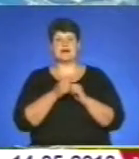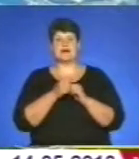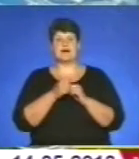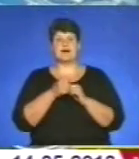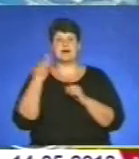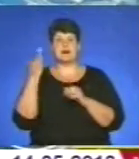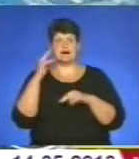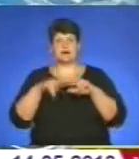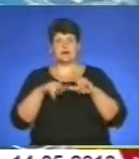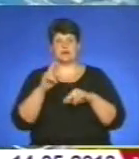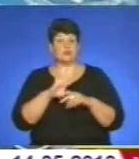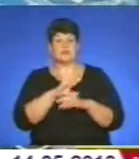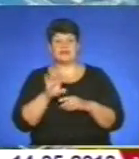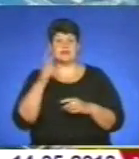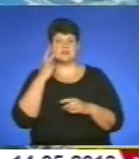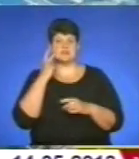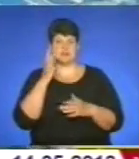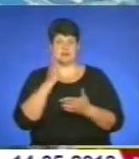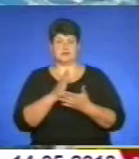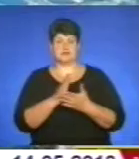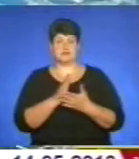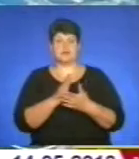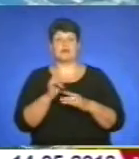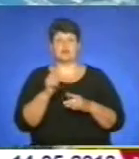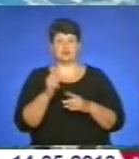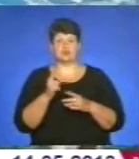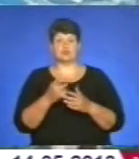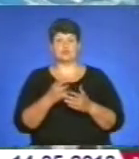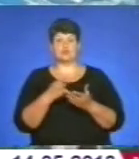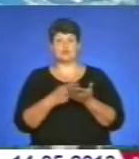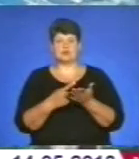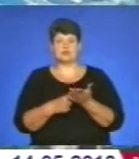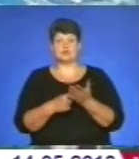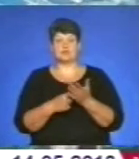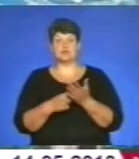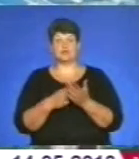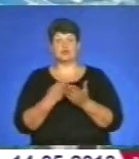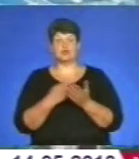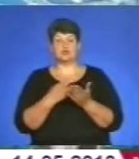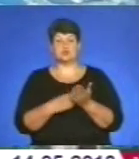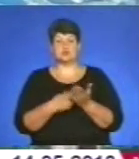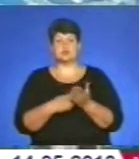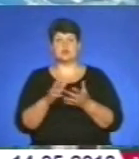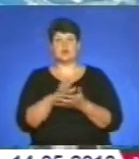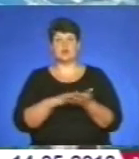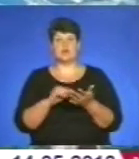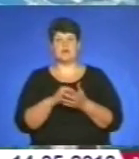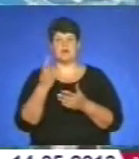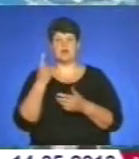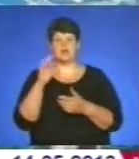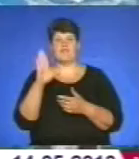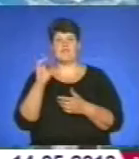вони такі в нас невічні. Чому і послужив доказ руйнування одної з веж. А от